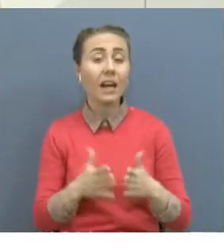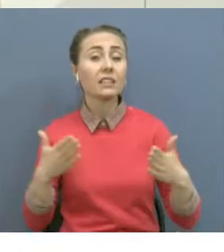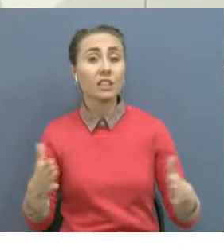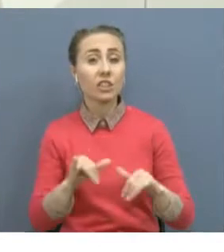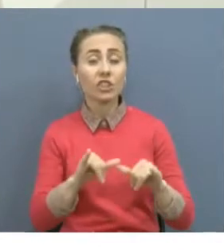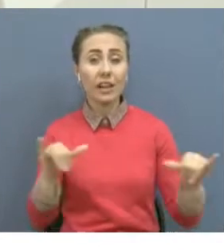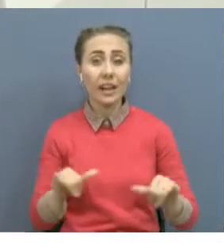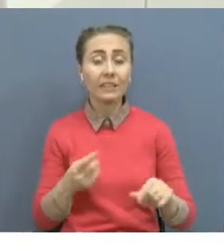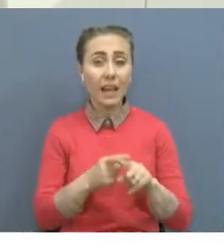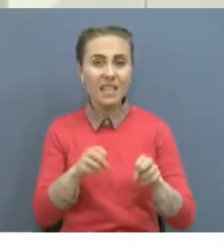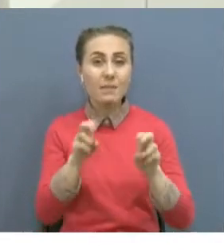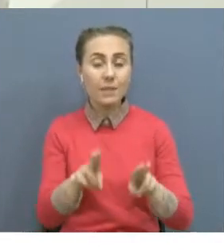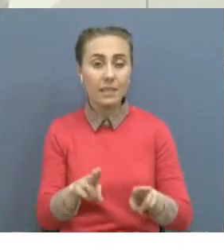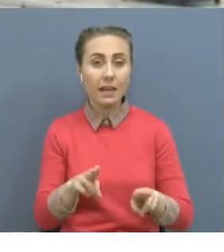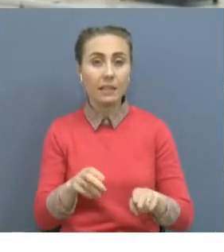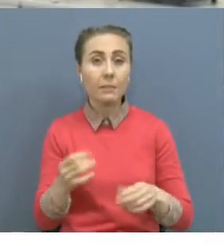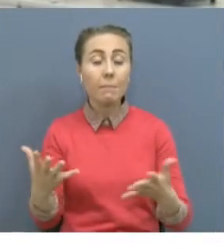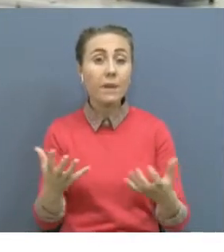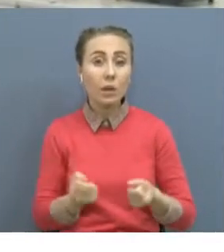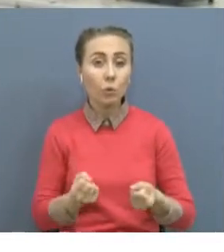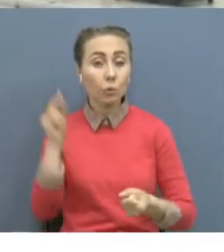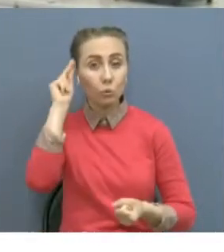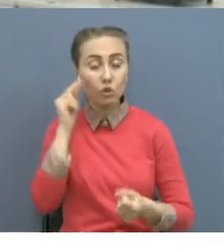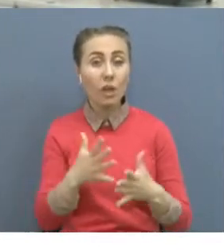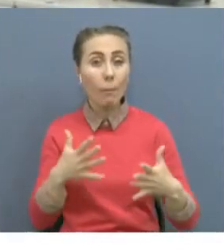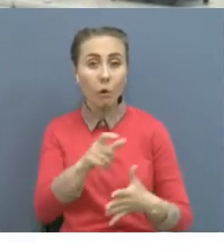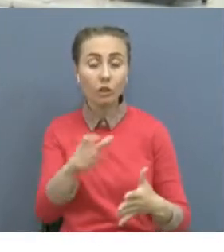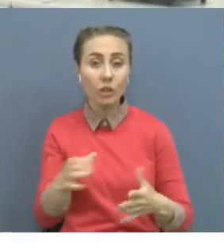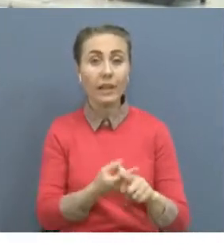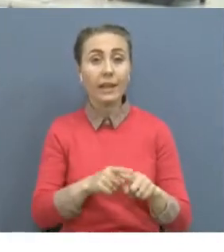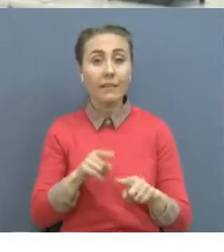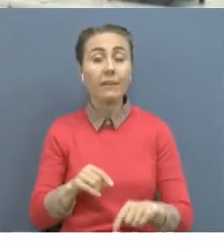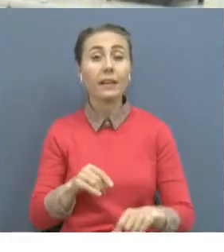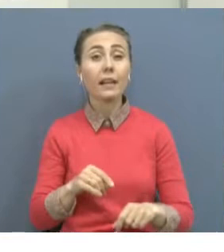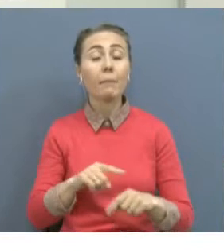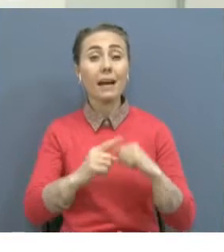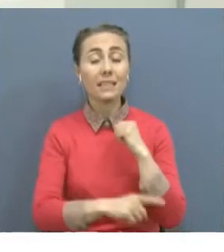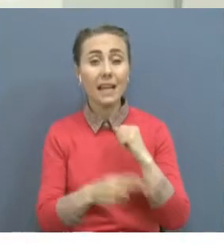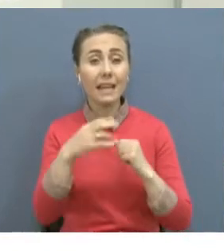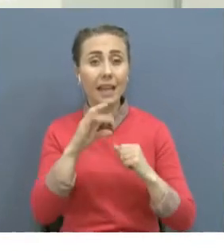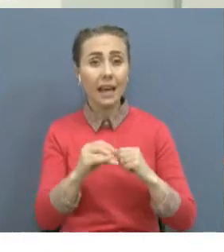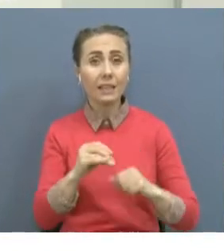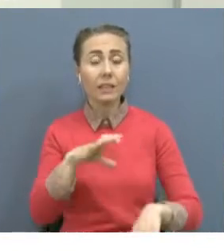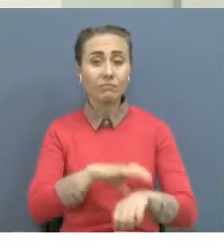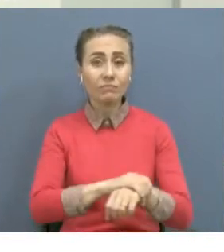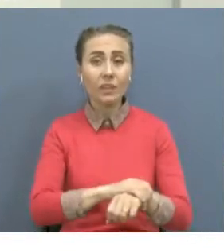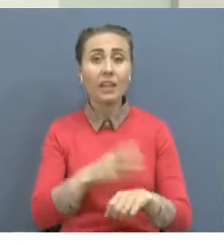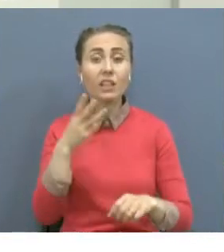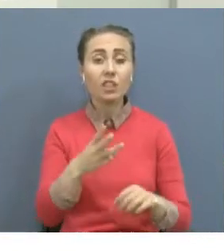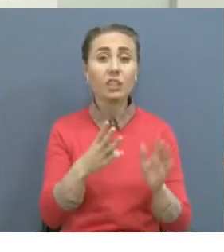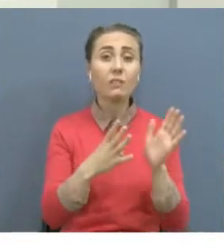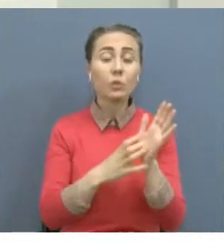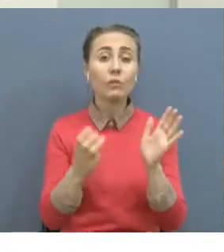шоспарланы бұтыр. Айта кетек, сонға ақпаратқа сай елімізде 3.988 адамнан коронавирусын де танықталған. 1